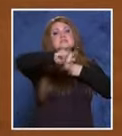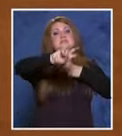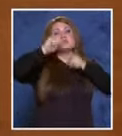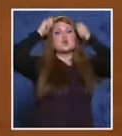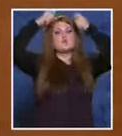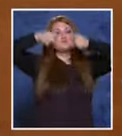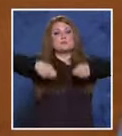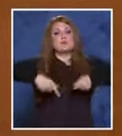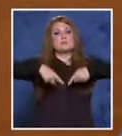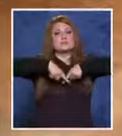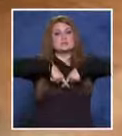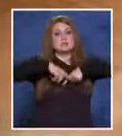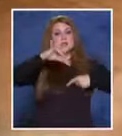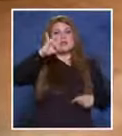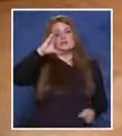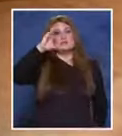Онцова и прокуратурата.